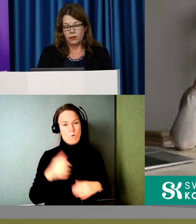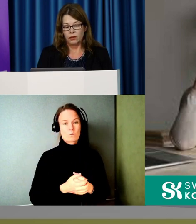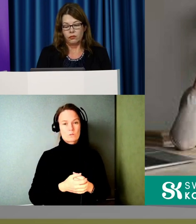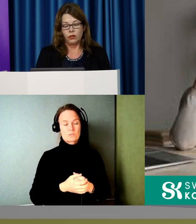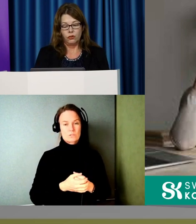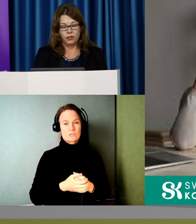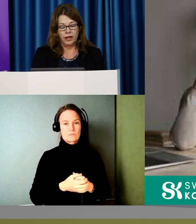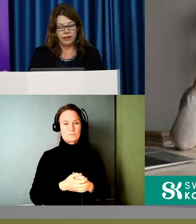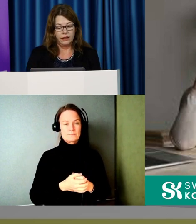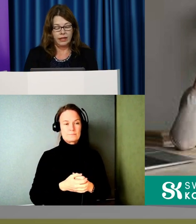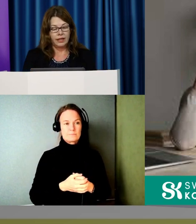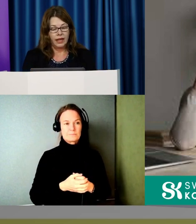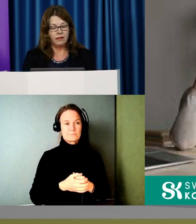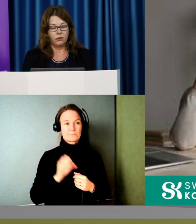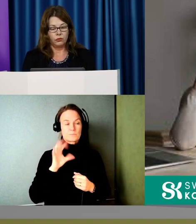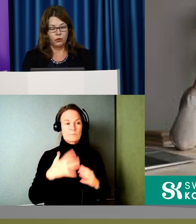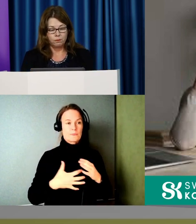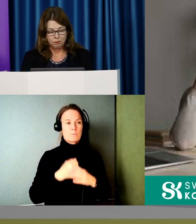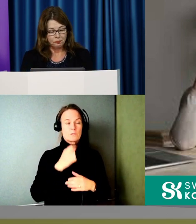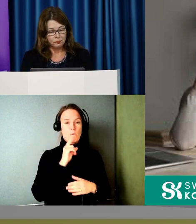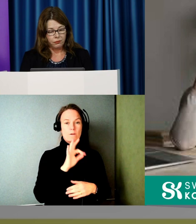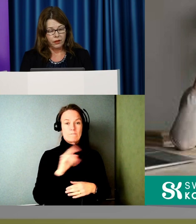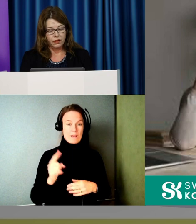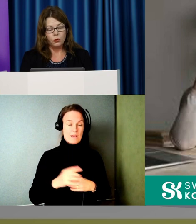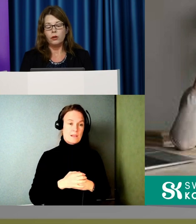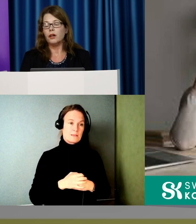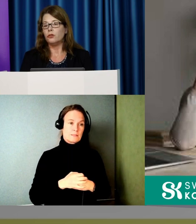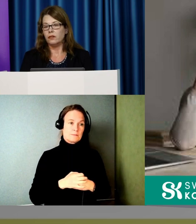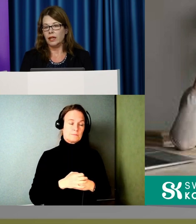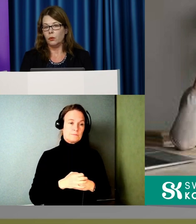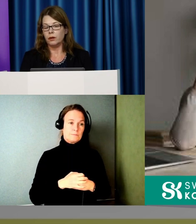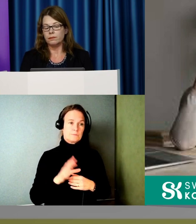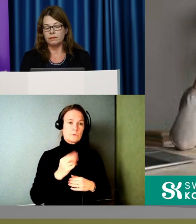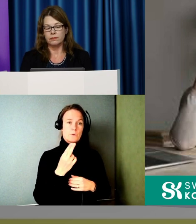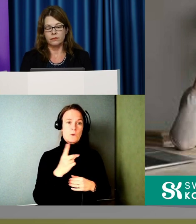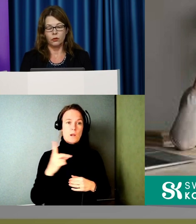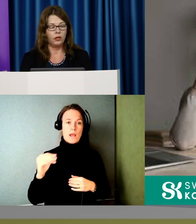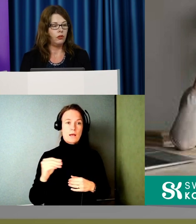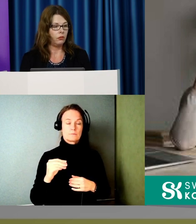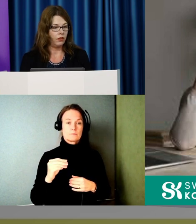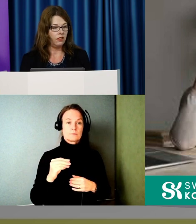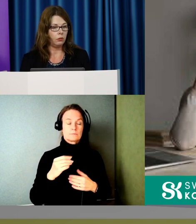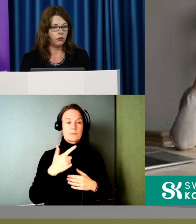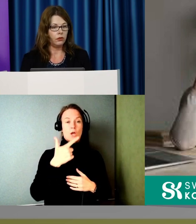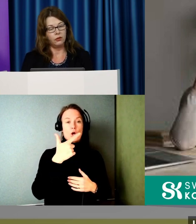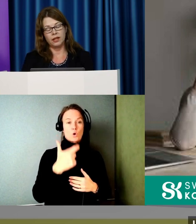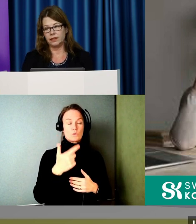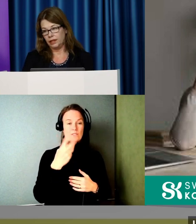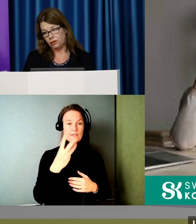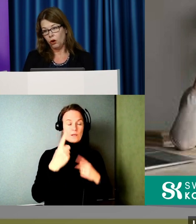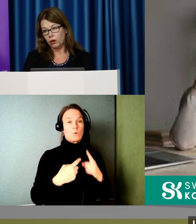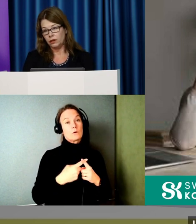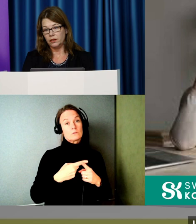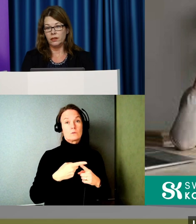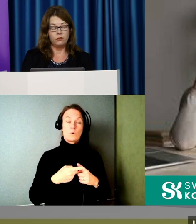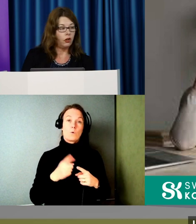Och för att lyfta ett litet case då så, Ulla 73 år, hon är ute på Facebook, hon är ändå ganska